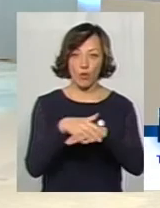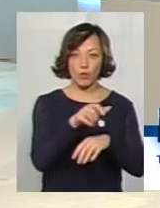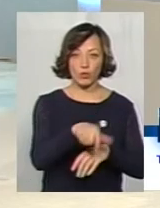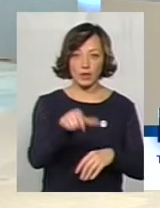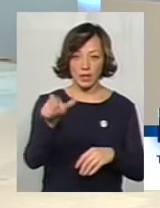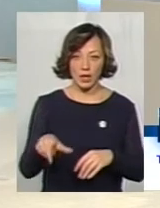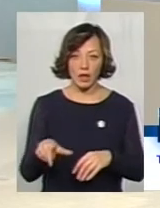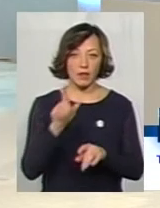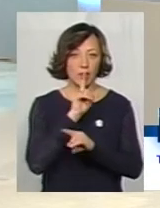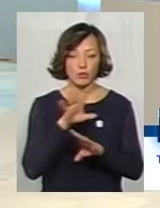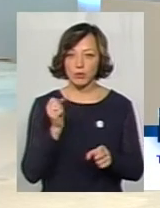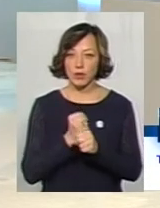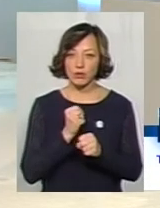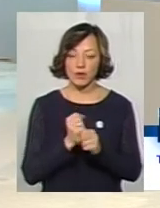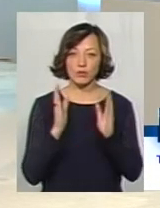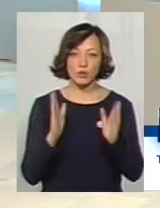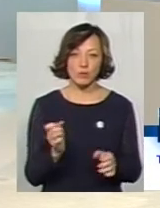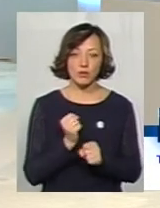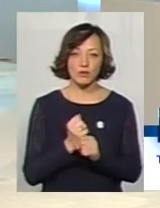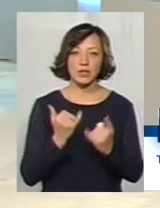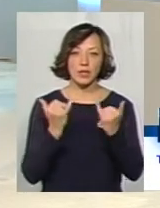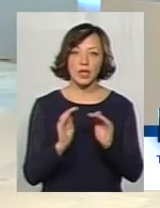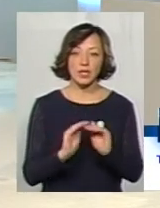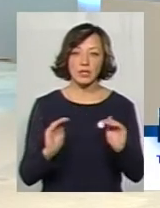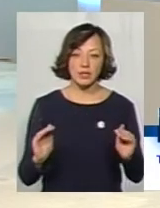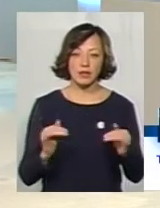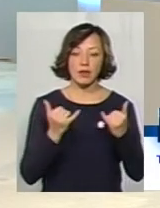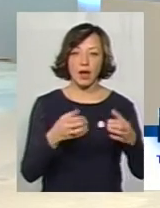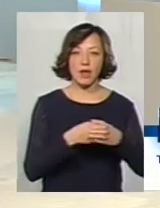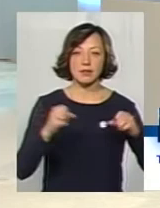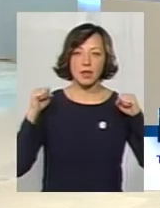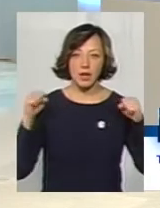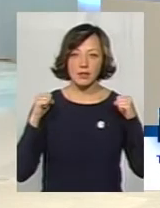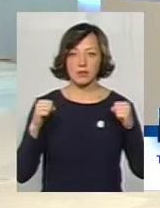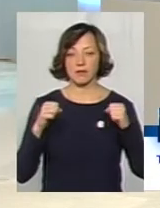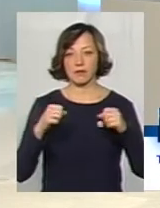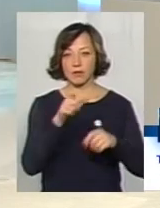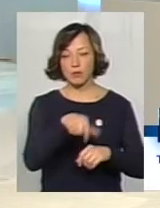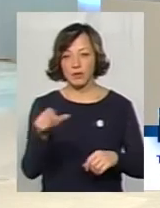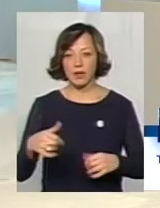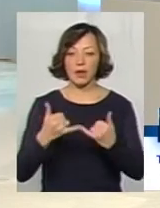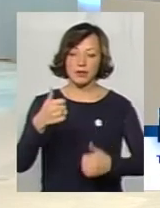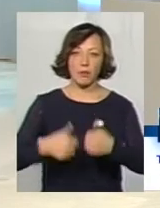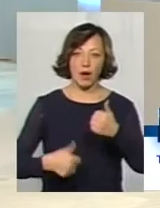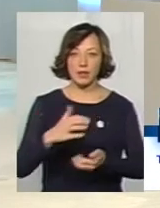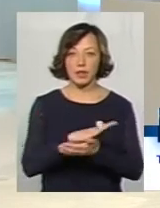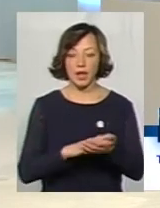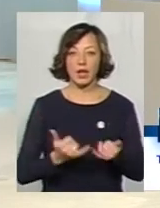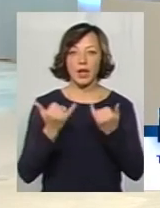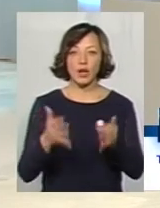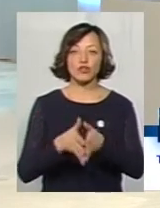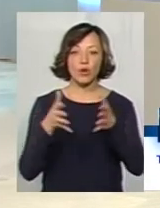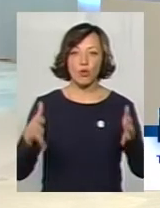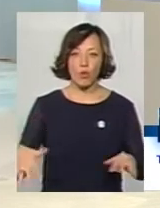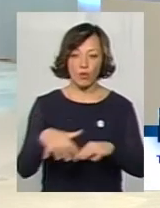всіх, він не буде працювати, він буде працювати для діток, для секцій, для спортсменів, для змагань і так далі. Для широкого